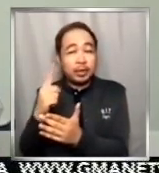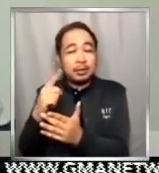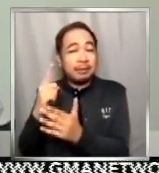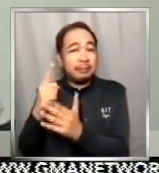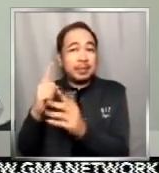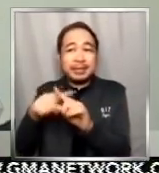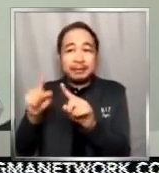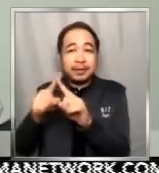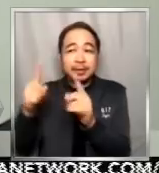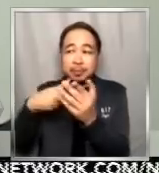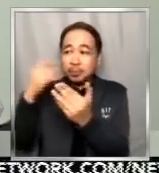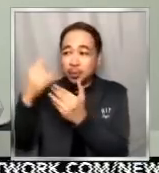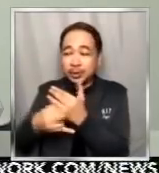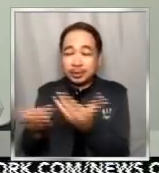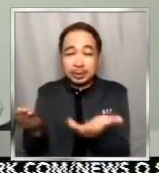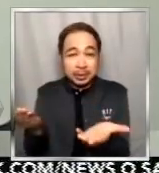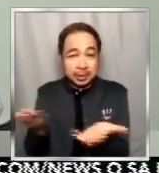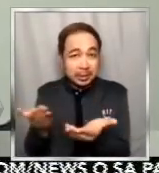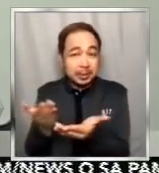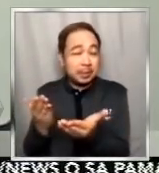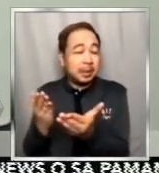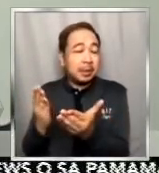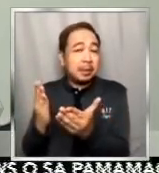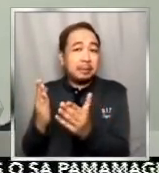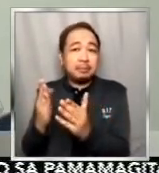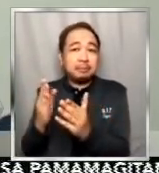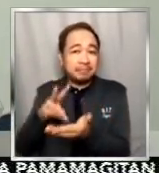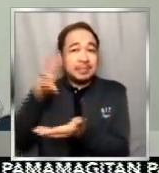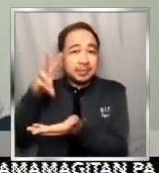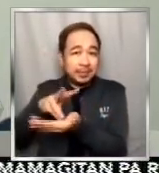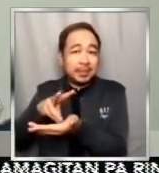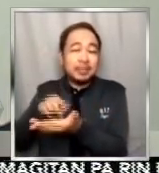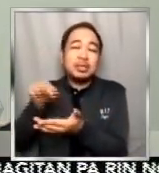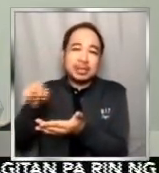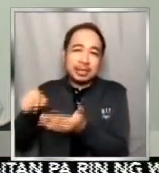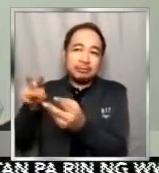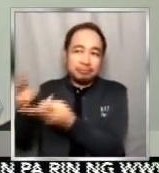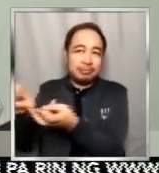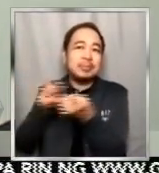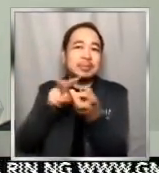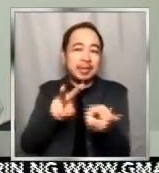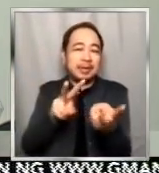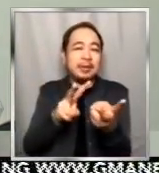sa bayan namin, eh yun na lang po talaga ang maililipat po namin